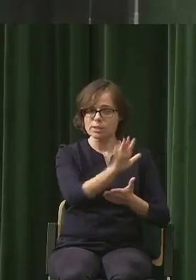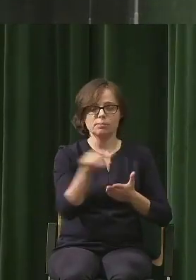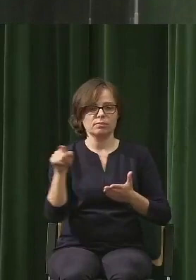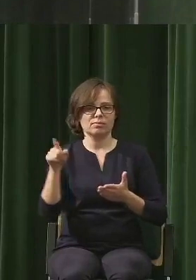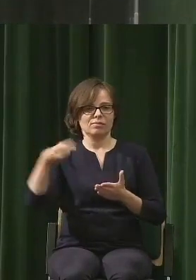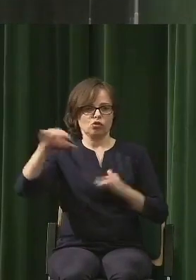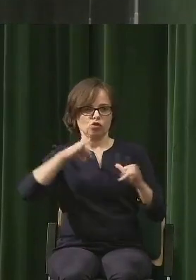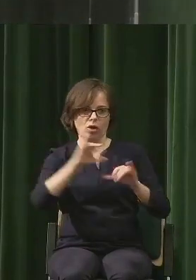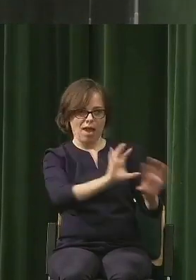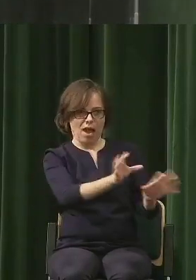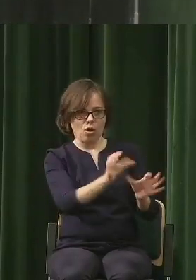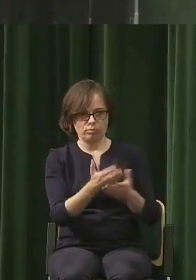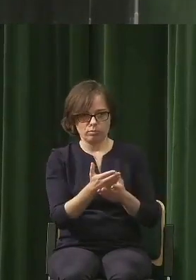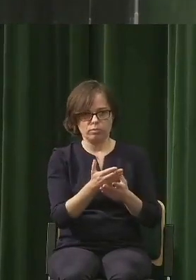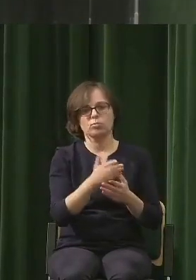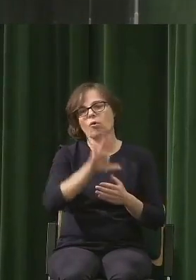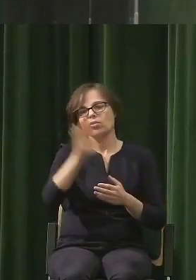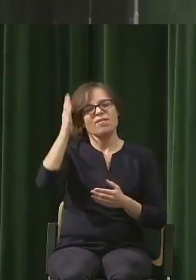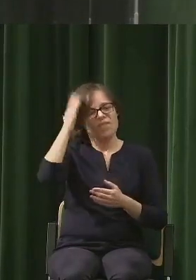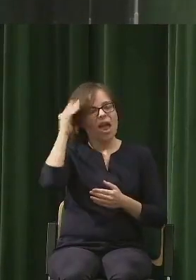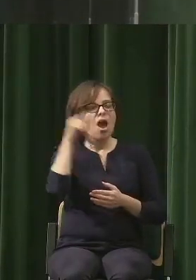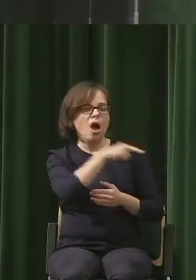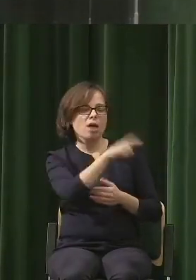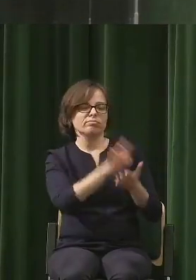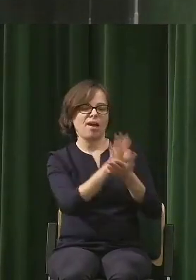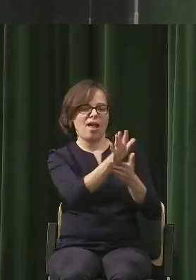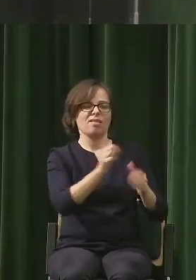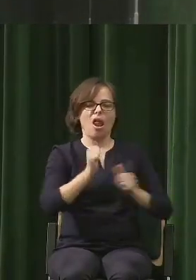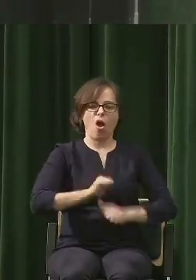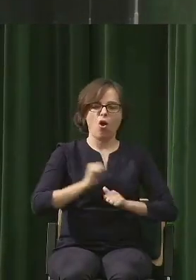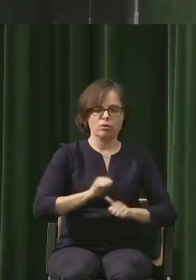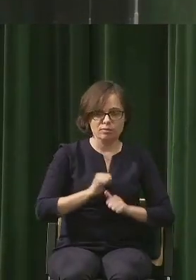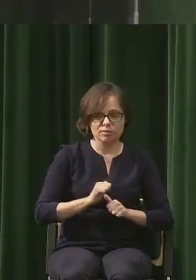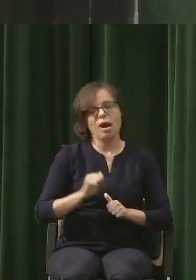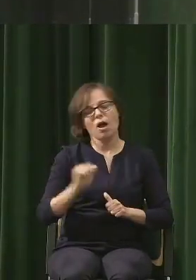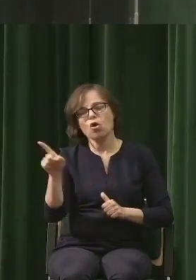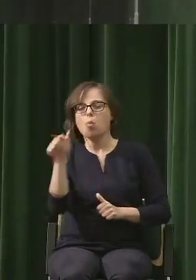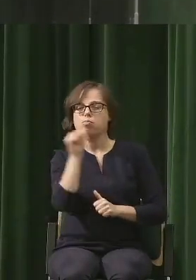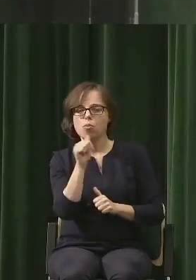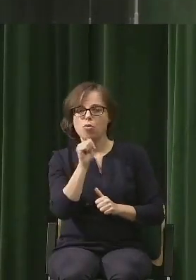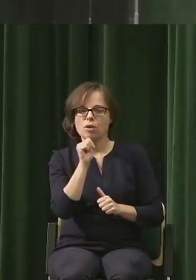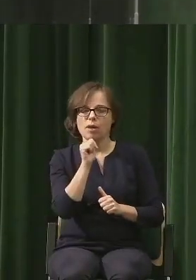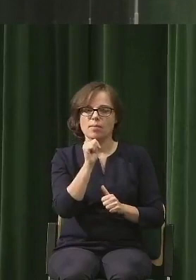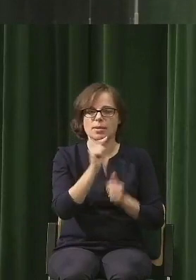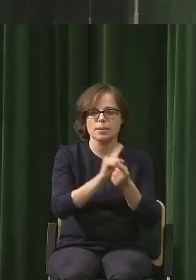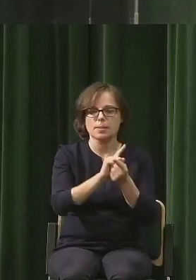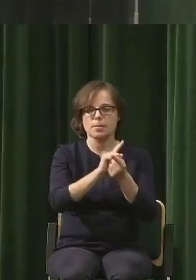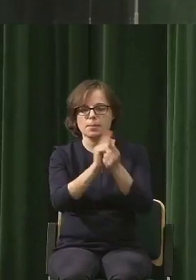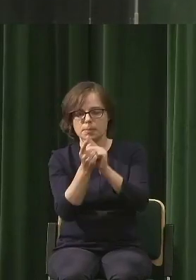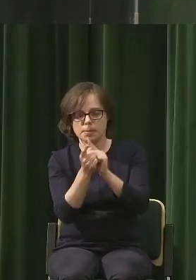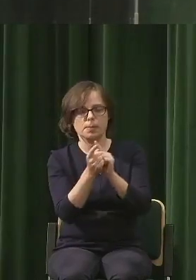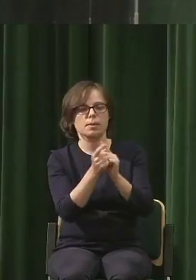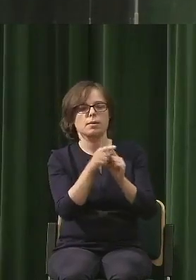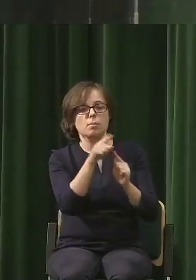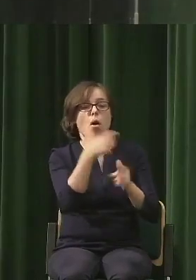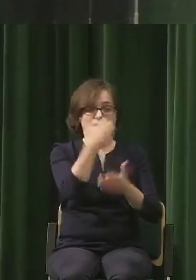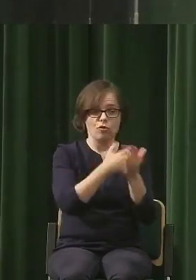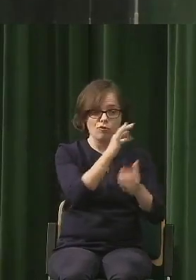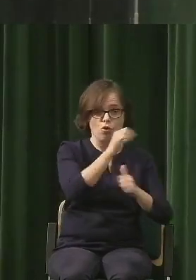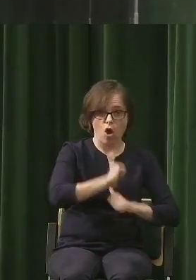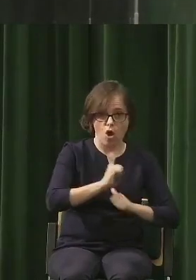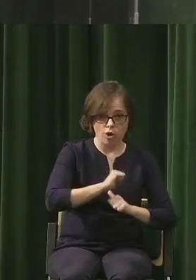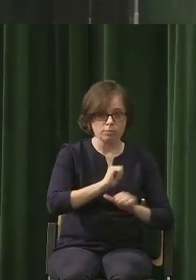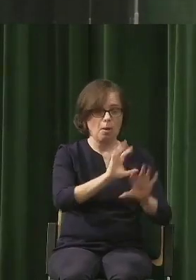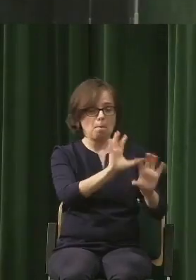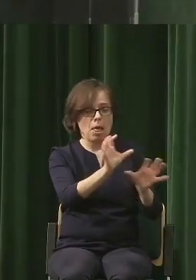idzie po torach egoizmu, no spróbujmy tak troszkę przekierować na te tory, które w lepszą trochę stronę idą, cały